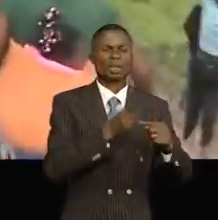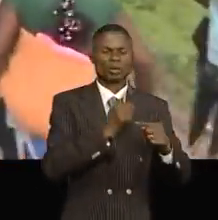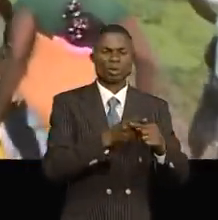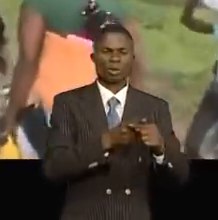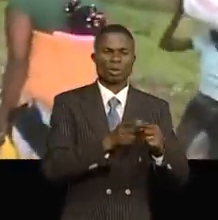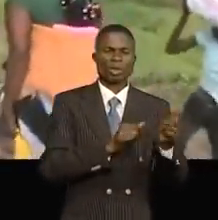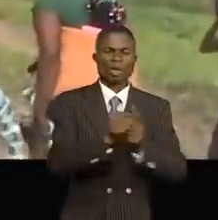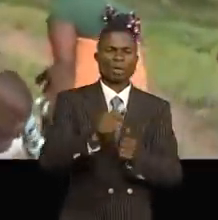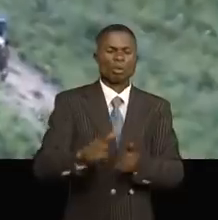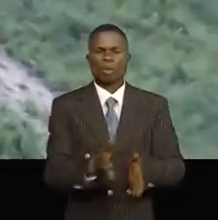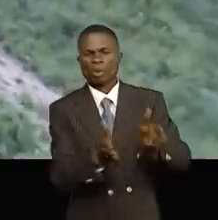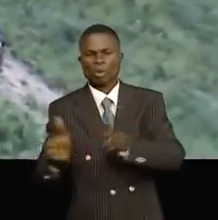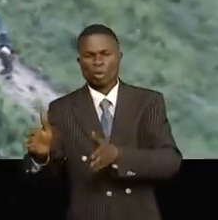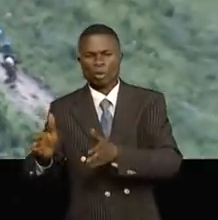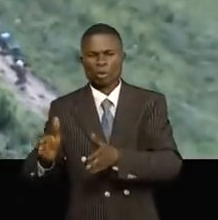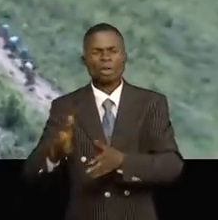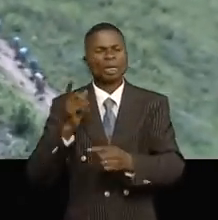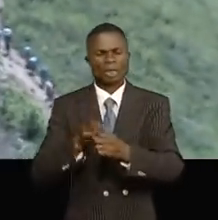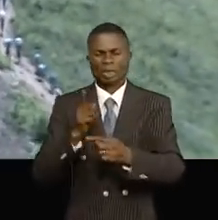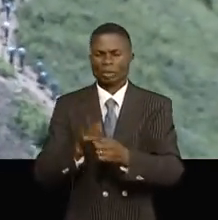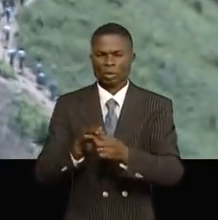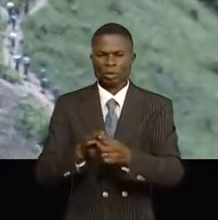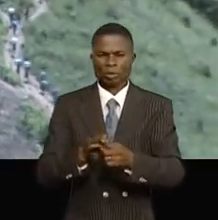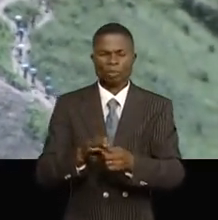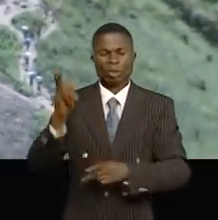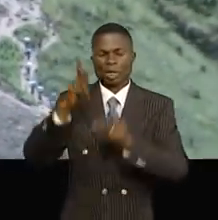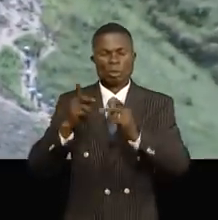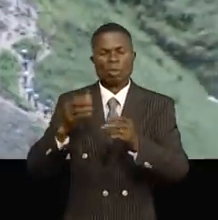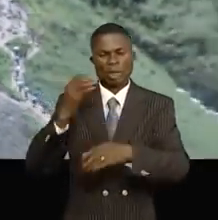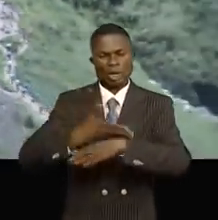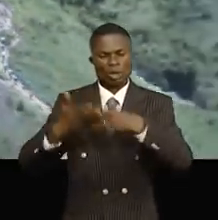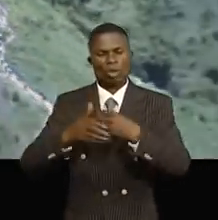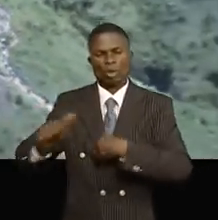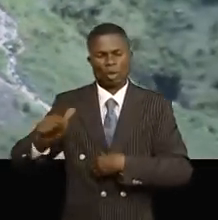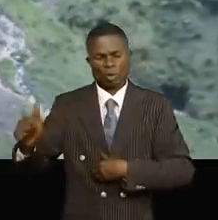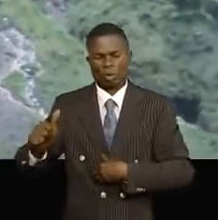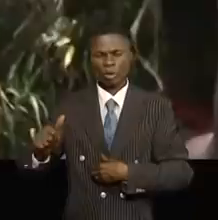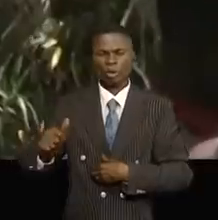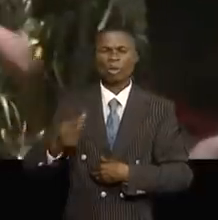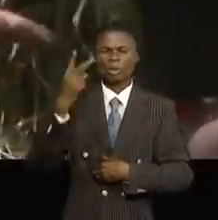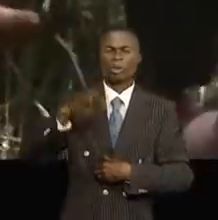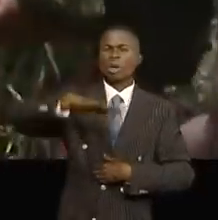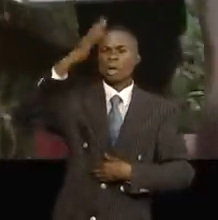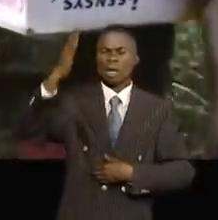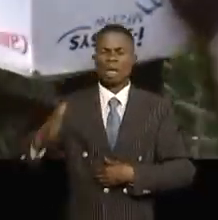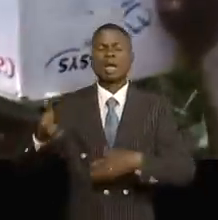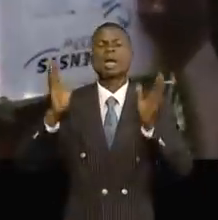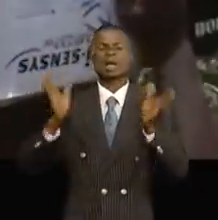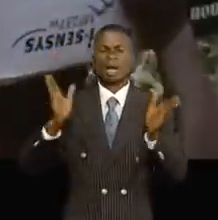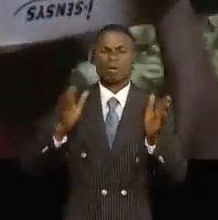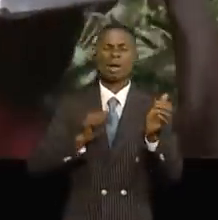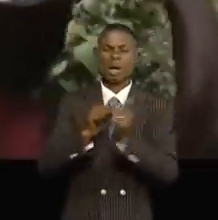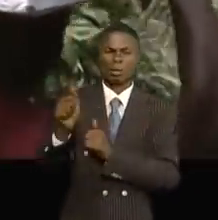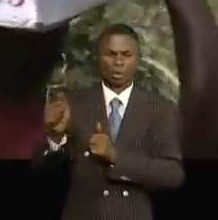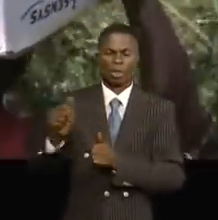passer par un chemin de déviation tracé par la population en détresse entre des collines accidentées en